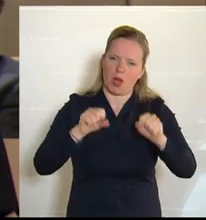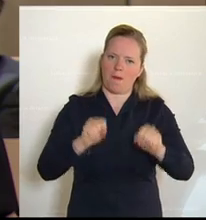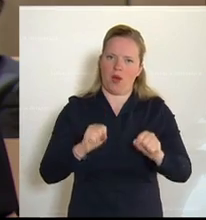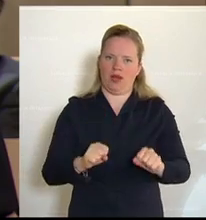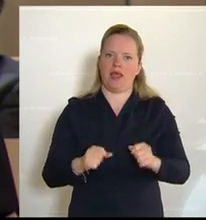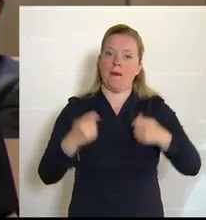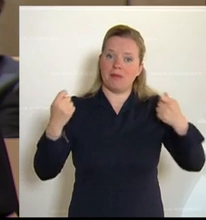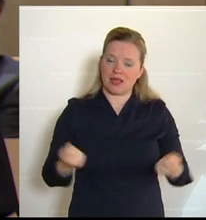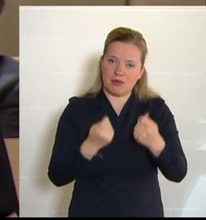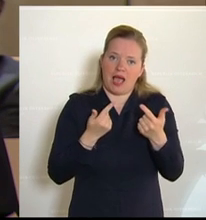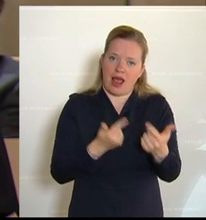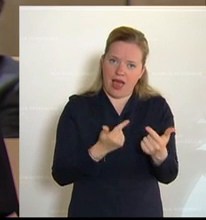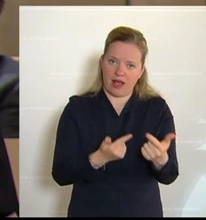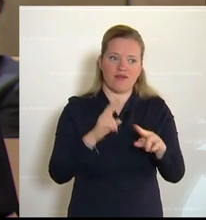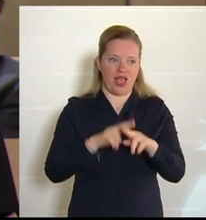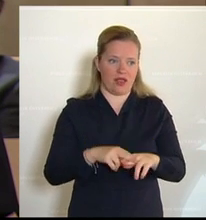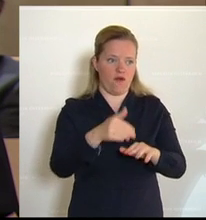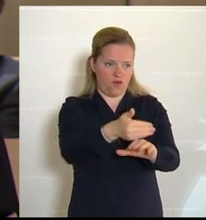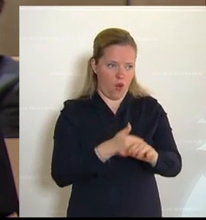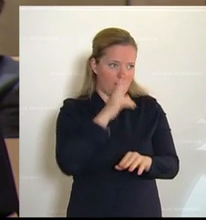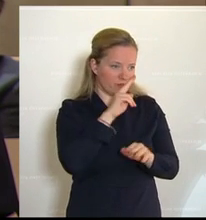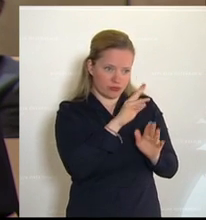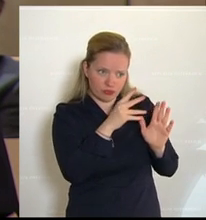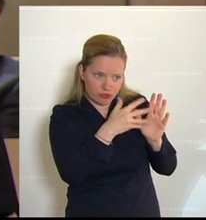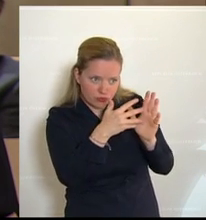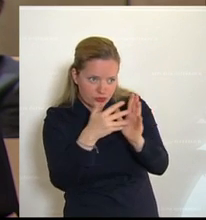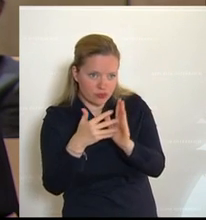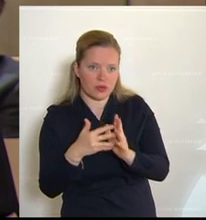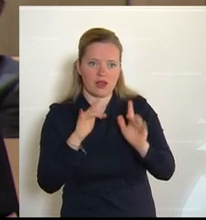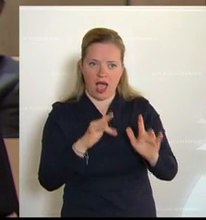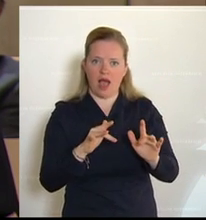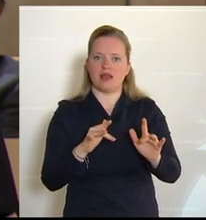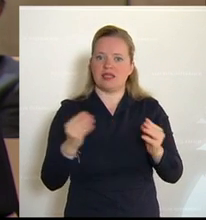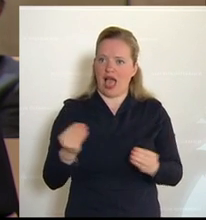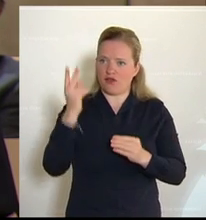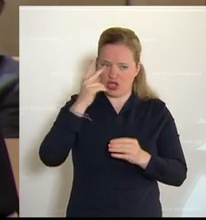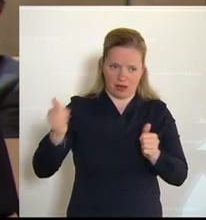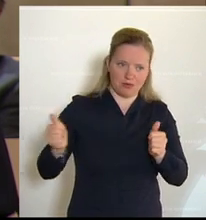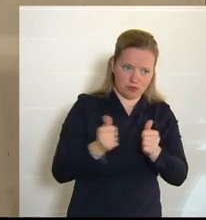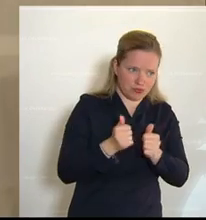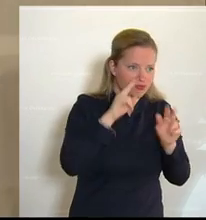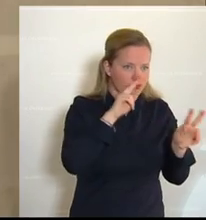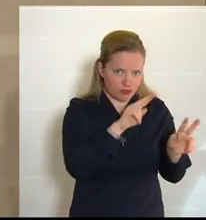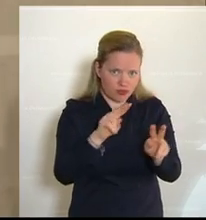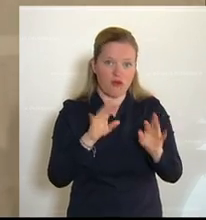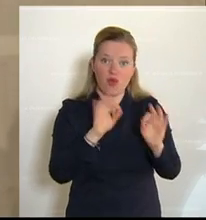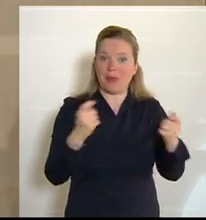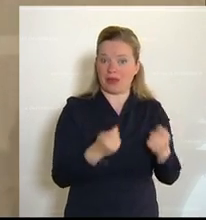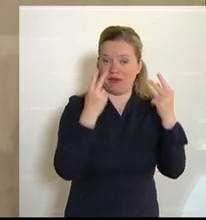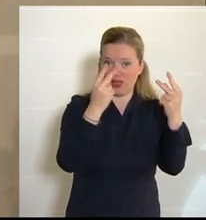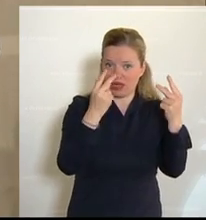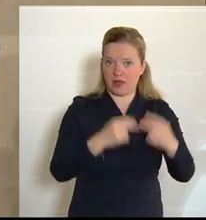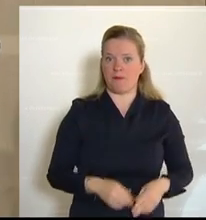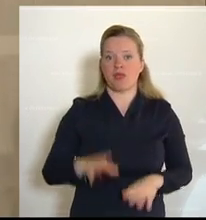dass Betriebsanlagengenehmigungen nach einem Lokallagenschein mit den Sachverständigen wieder erteilt werden können, was wichtig ist für unsere Betriebe, dass Wohnbargenossenschaften